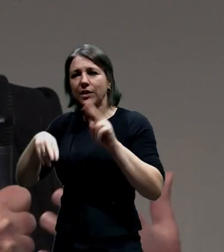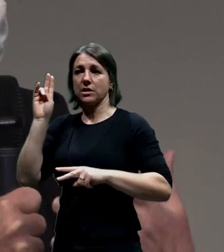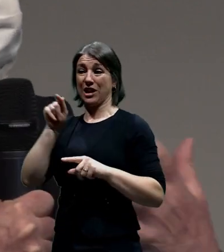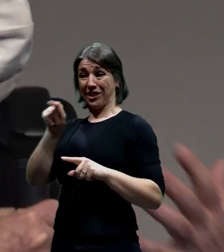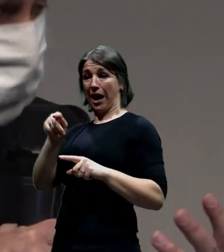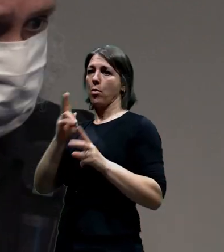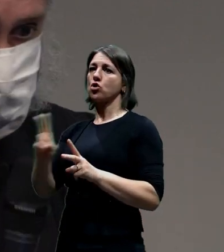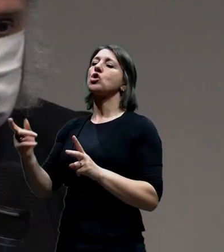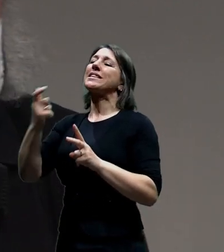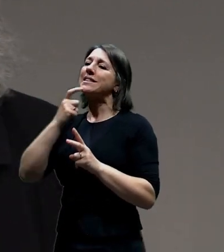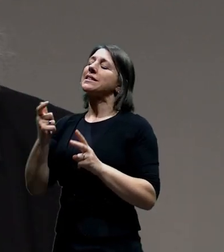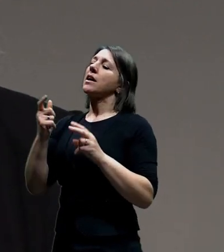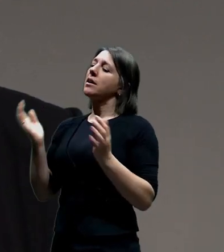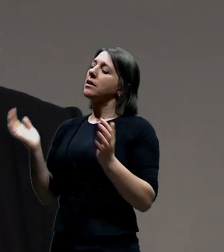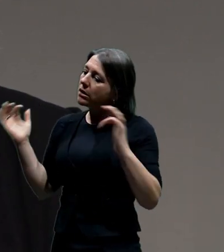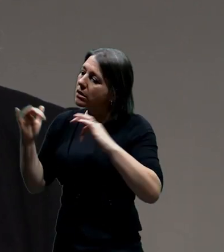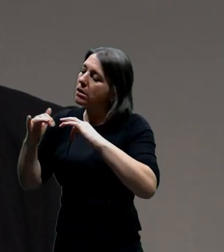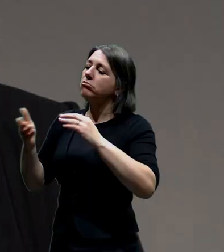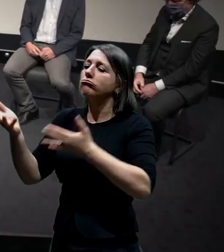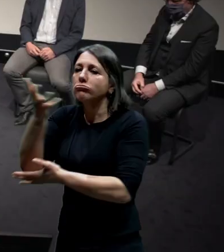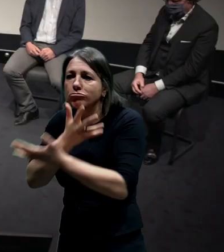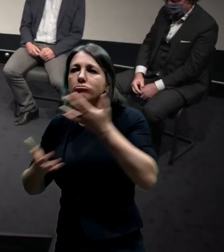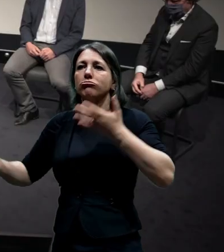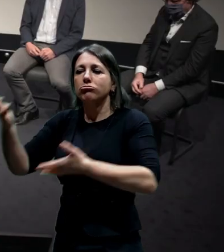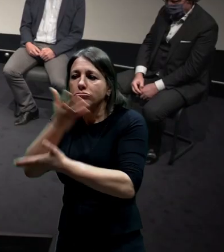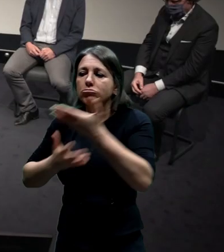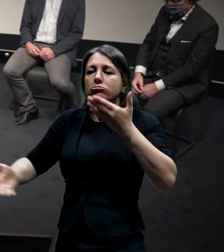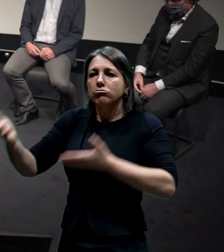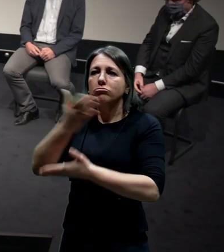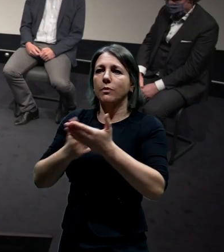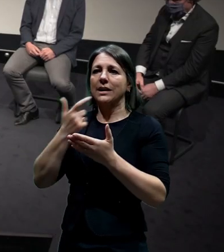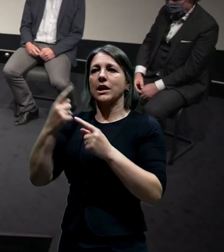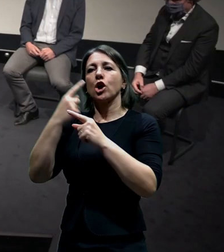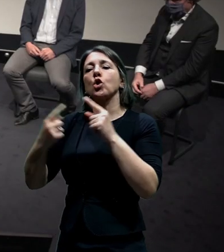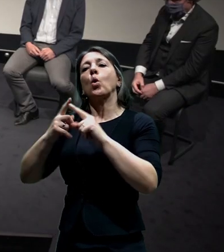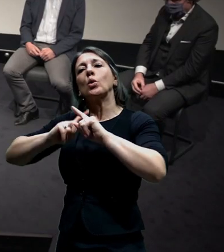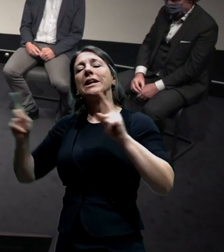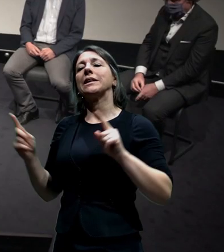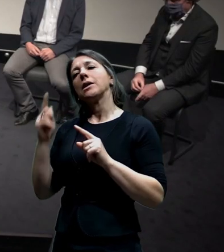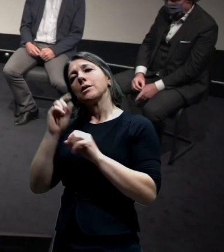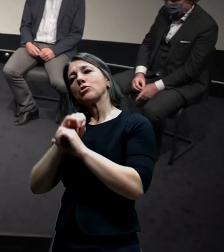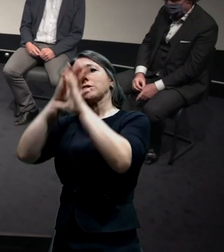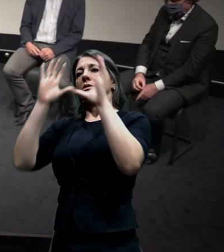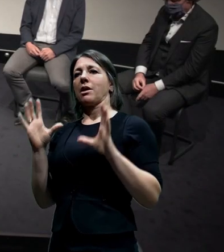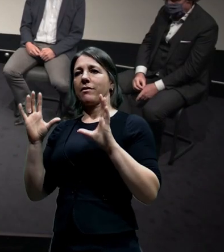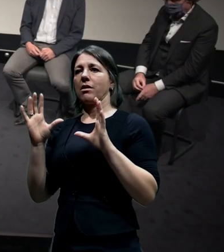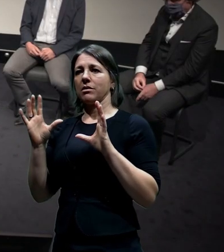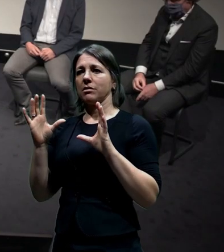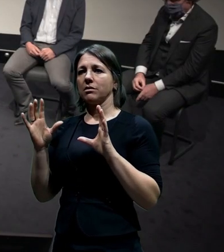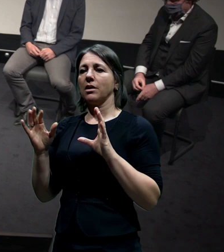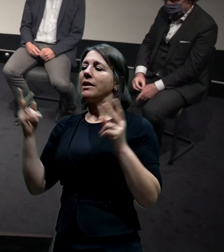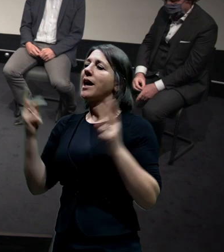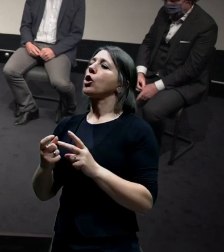se trošku dostat k nějakým jako třeba i koncepčnějším přístupům, že vlastně jako dokážeme vlastně tu